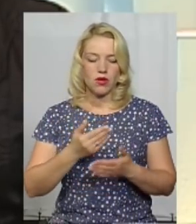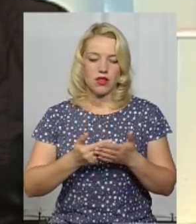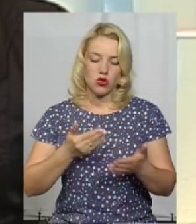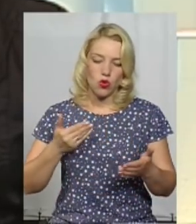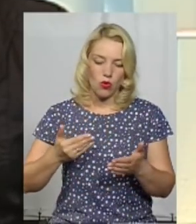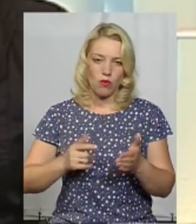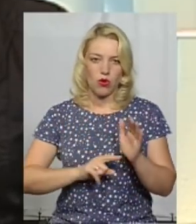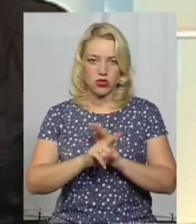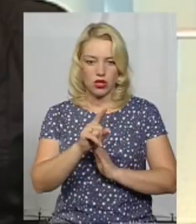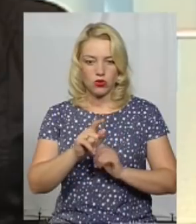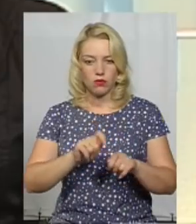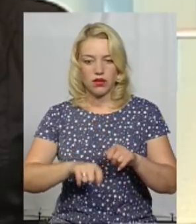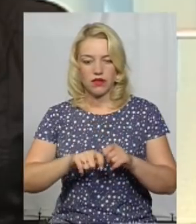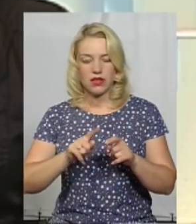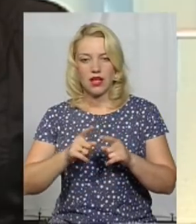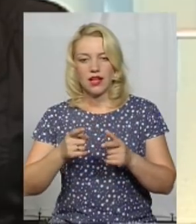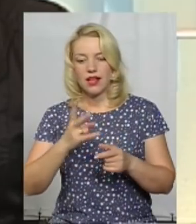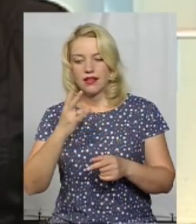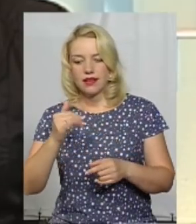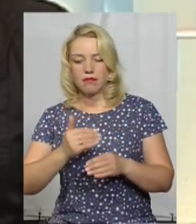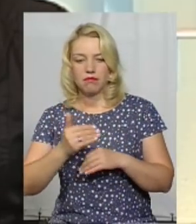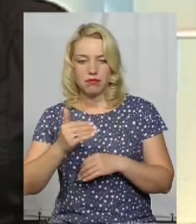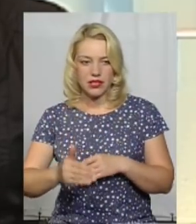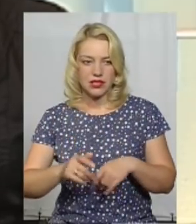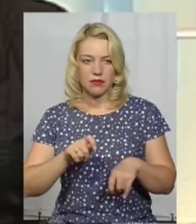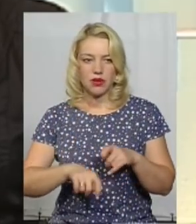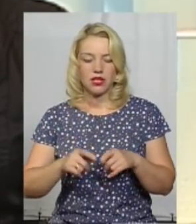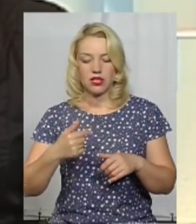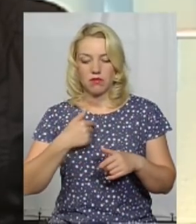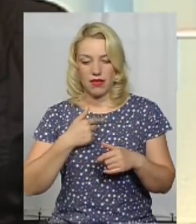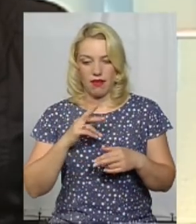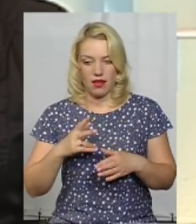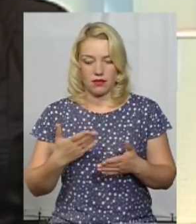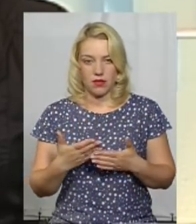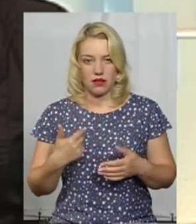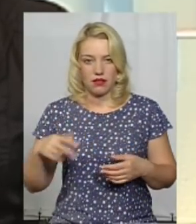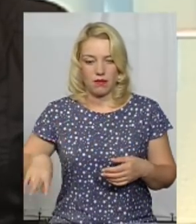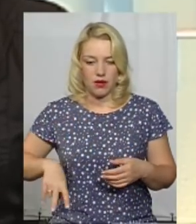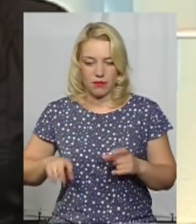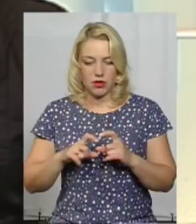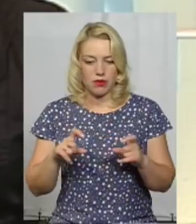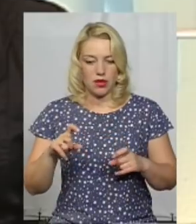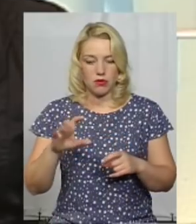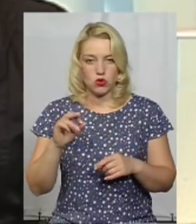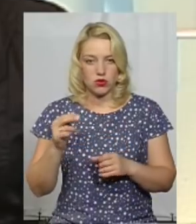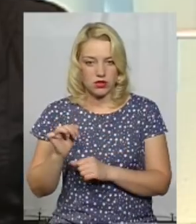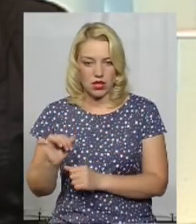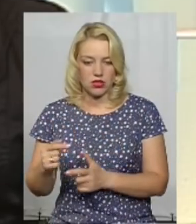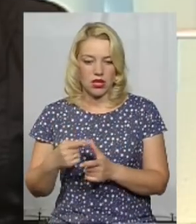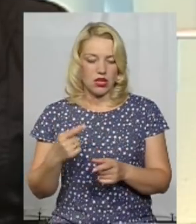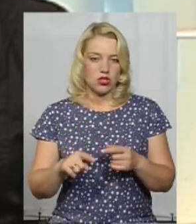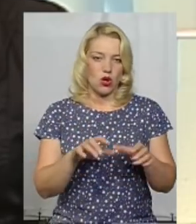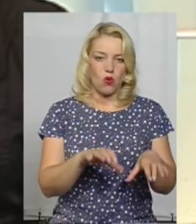перевірки, не після початку перевірки, чи мене як директора департамента, чи, до прикладу, голову обласної державної